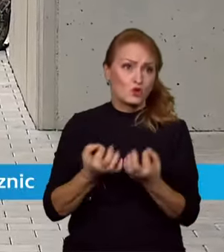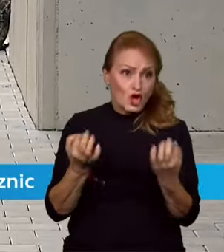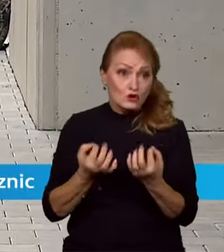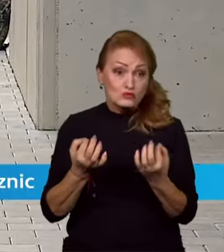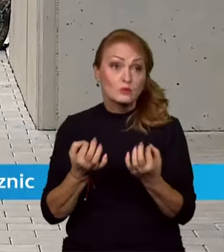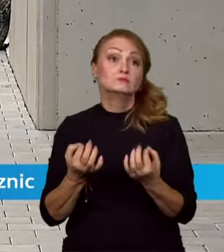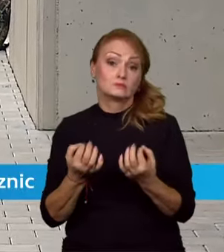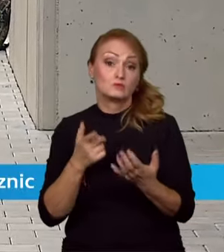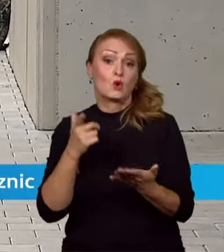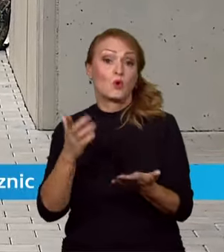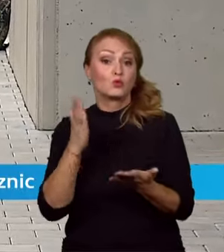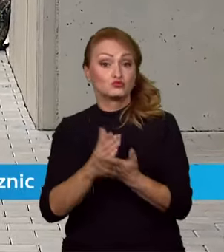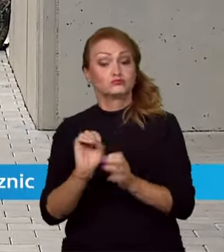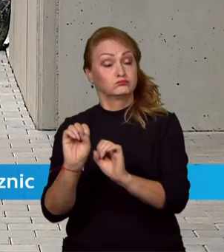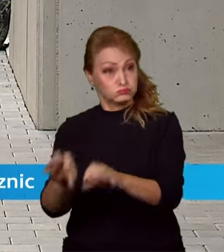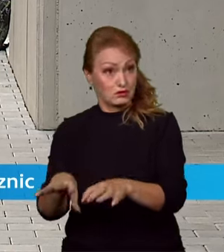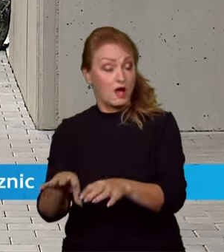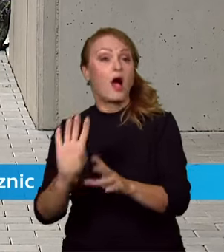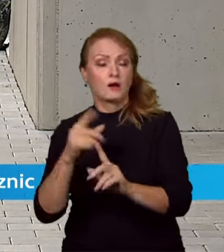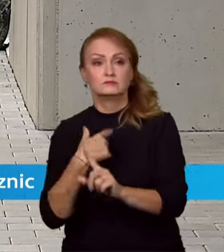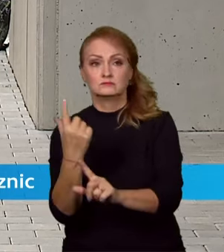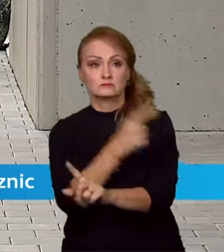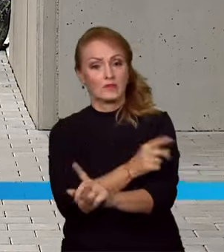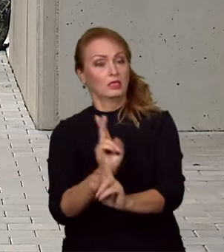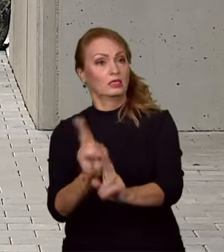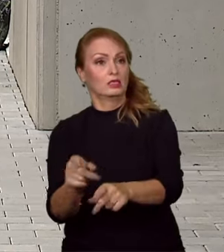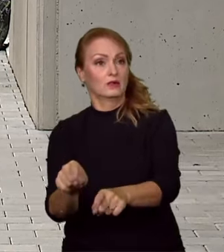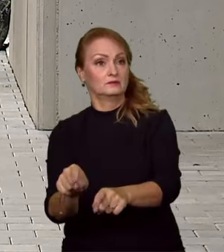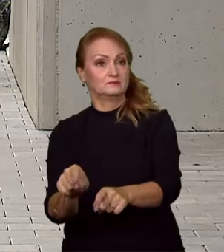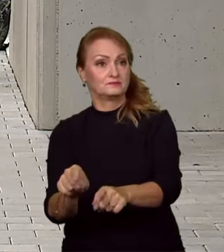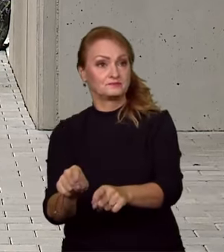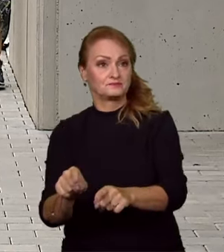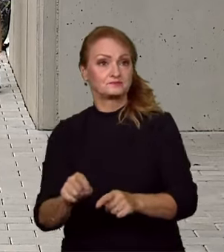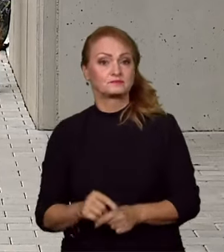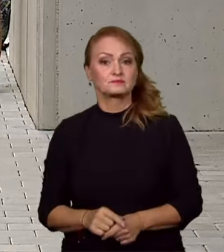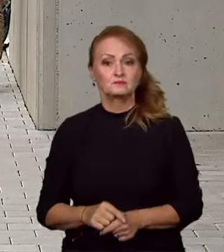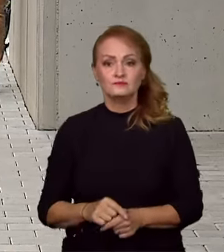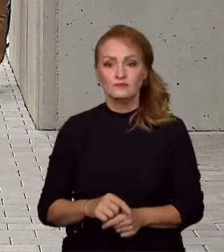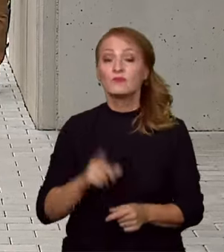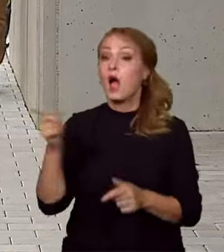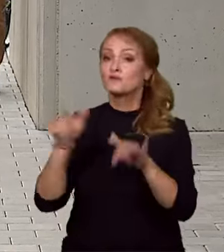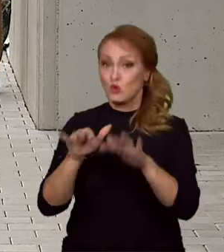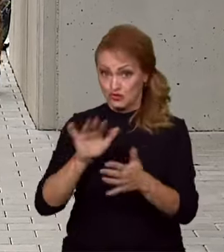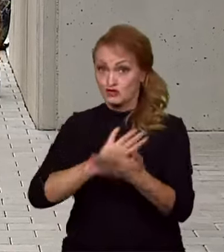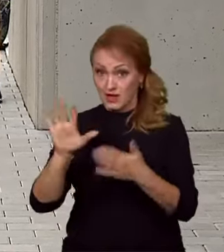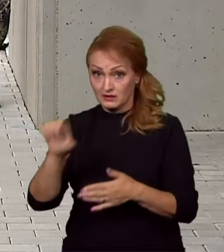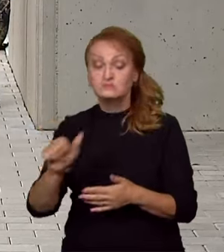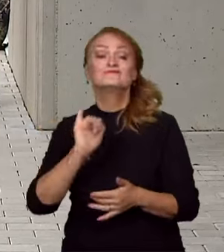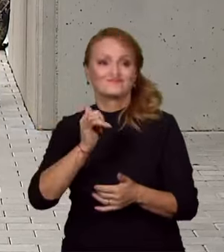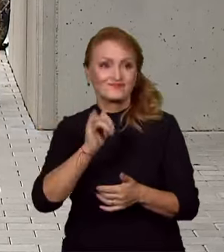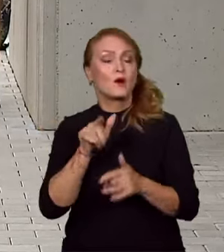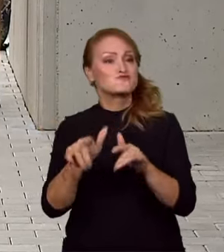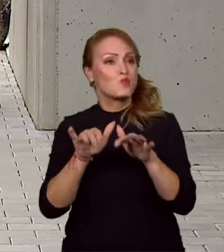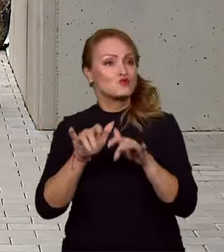prostředku. Odloží zavazadlo a odejde a nechá zavazadlo ležet. Tak to počítač to ví. Počítač to vidí a začíná